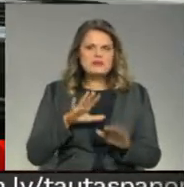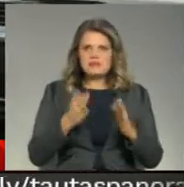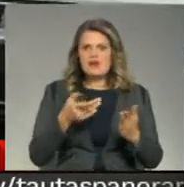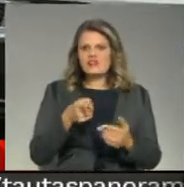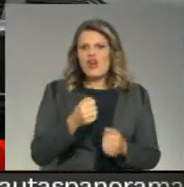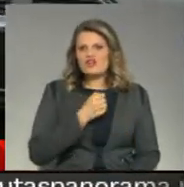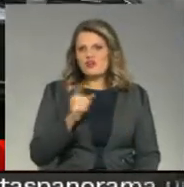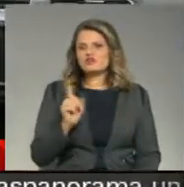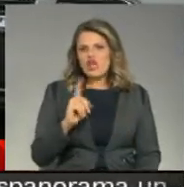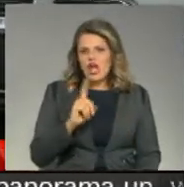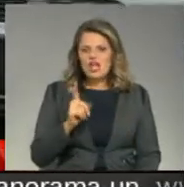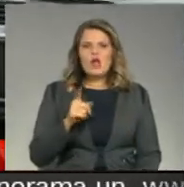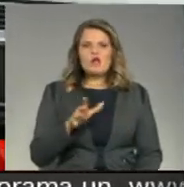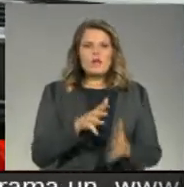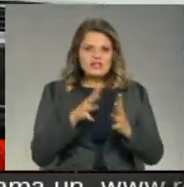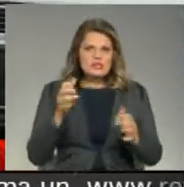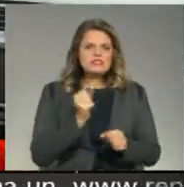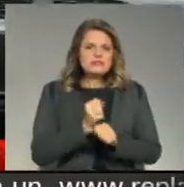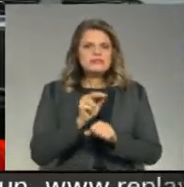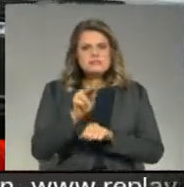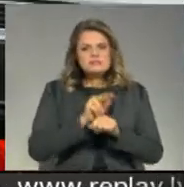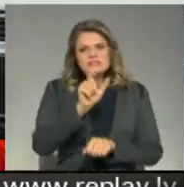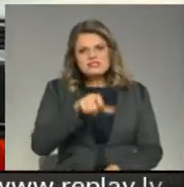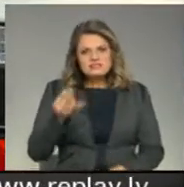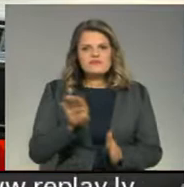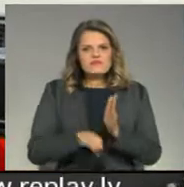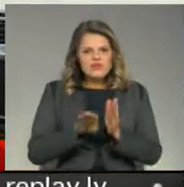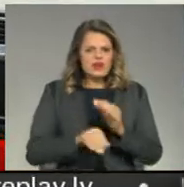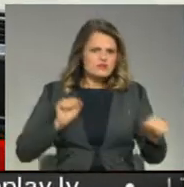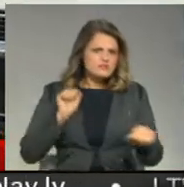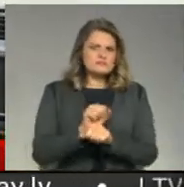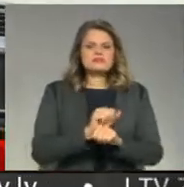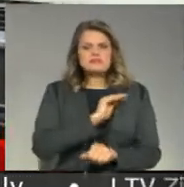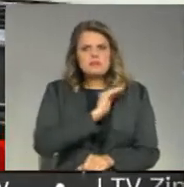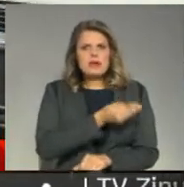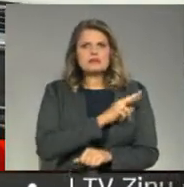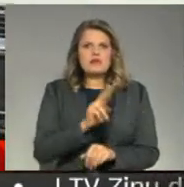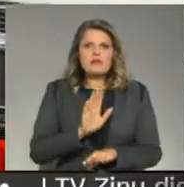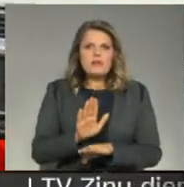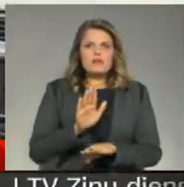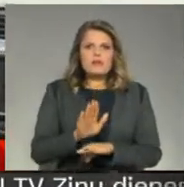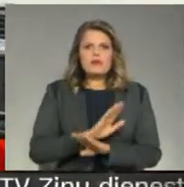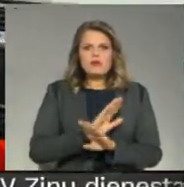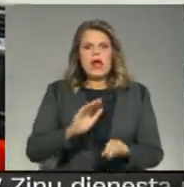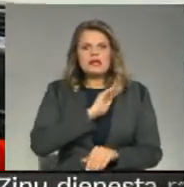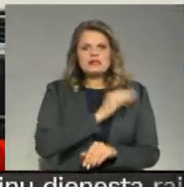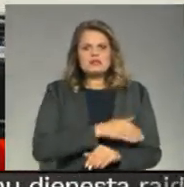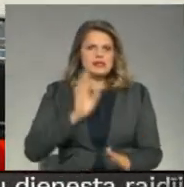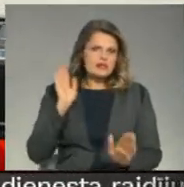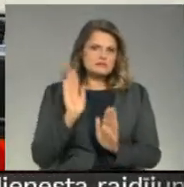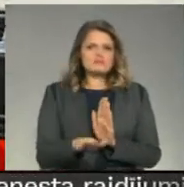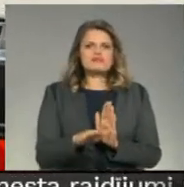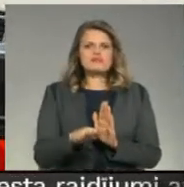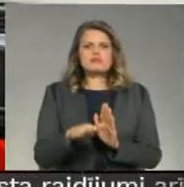tā tas ir, un tad ar to mēs diezgan daudz strādājam. Mēs mācām cilvēkus vienkārši ekstremāli bremzēt ļoti spēcīgi. Ar spēcīgu cirtienu pa